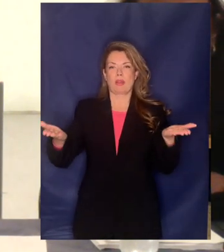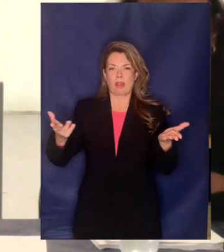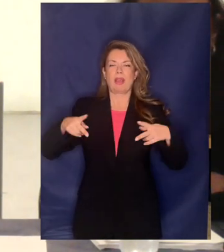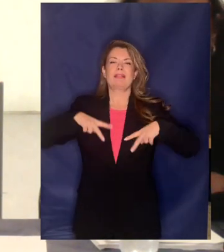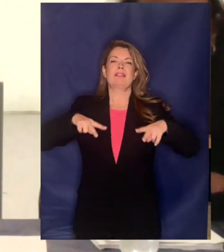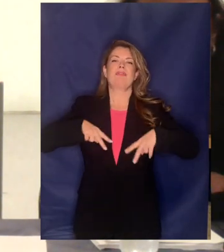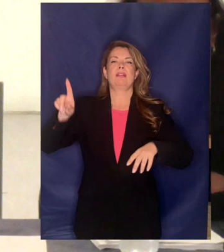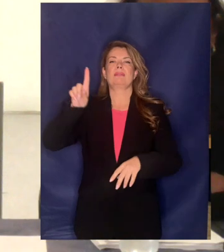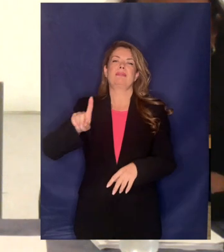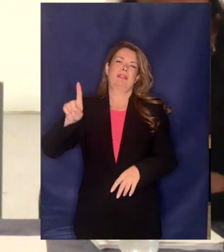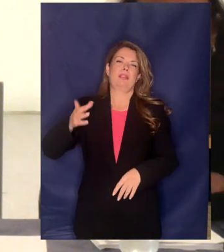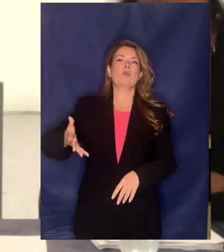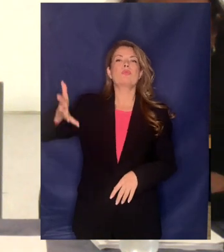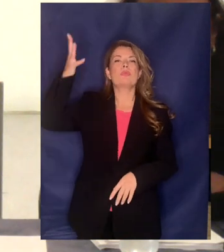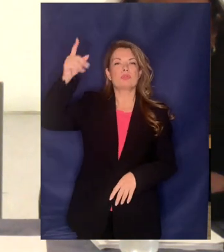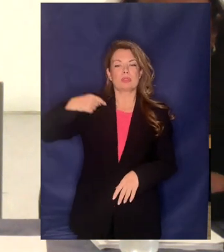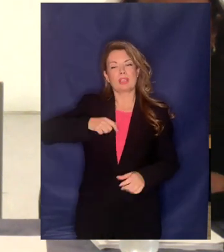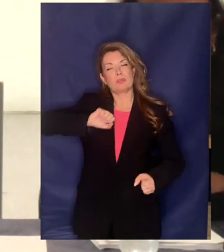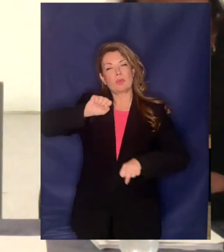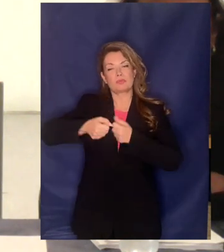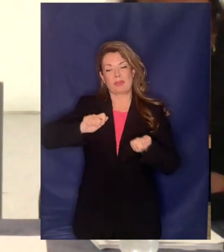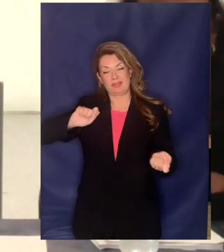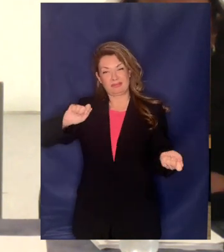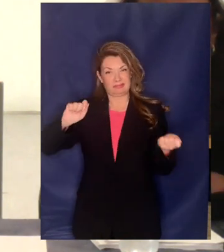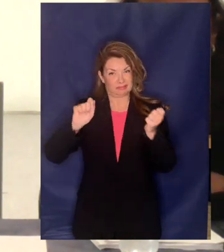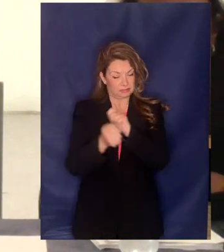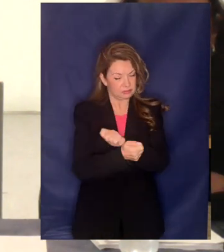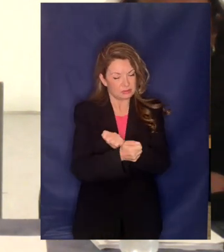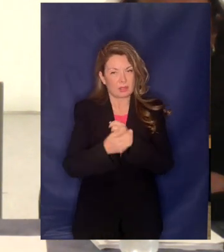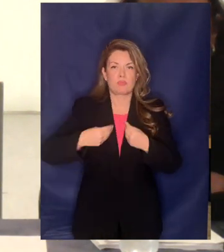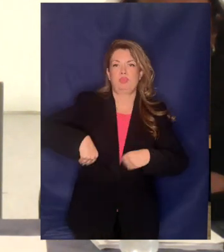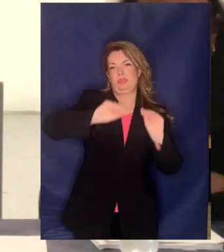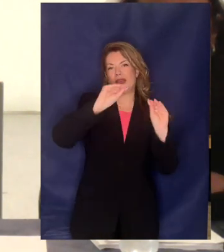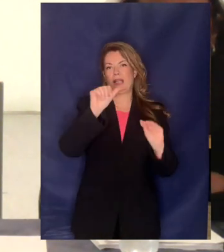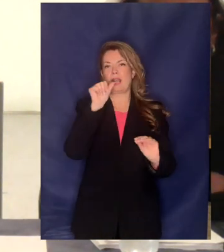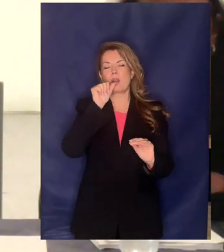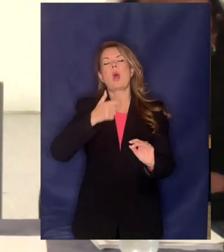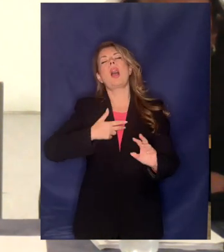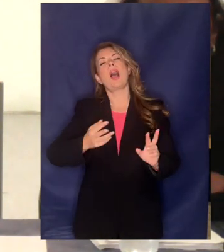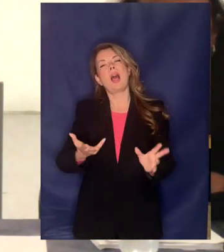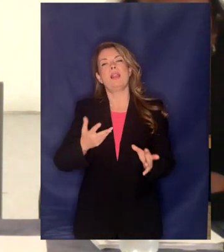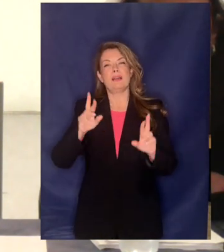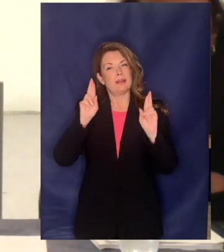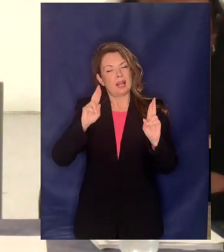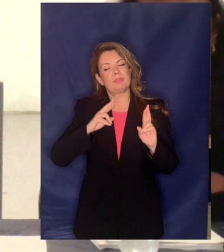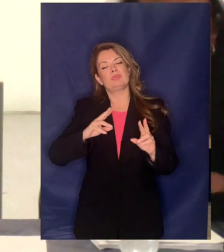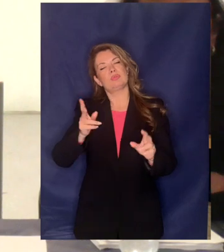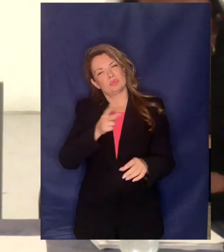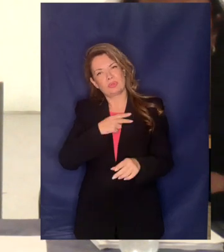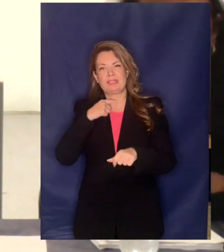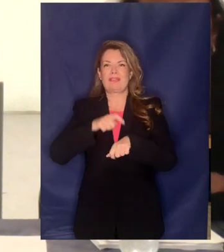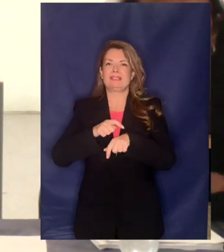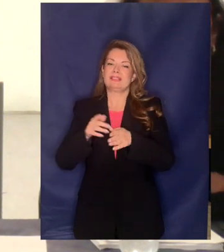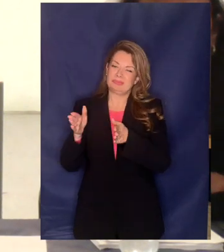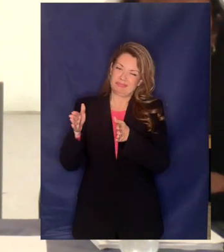κυβέρνηση Μητσοτάκη προσπάθησε να ανατρέψει αλλά νομίζω ότι συνεχίζουμε να είμαστε στη σωστή πλευρά